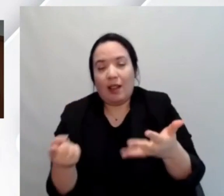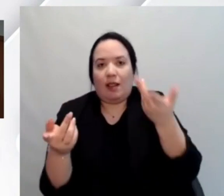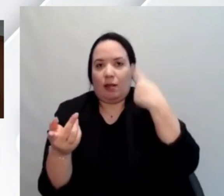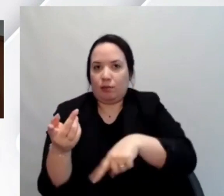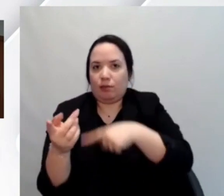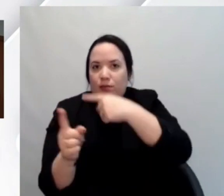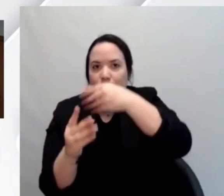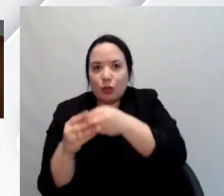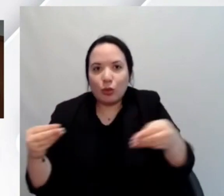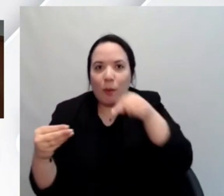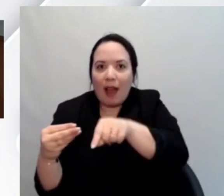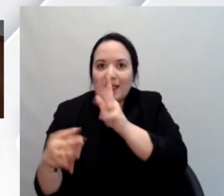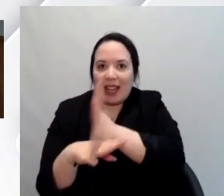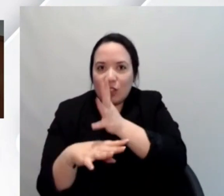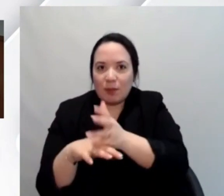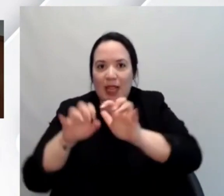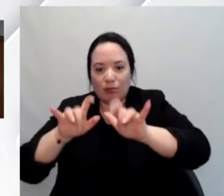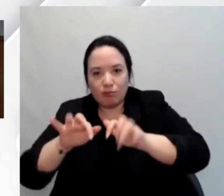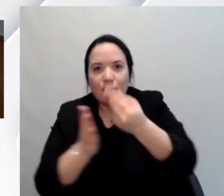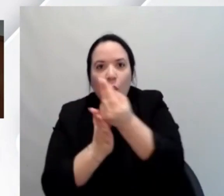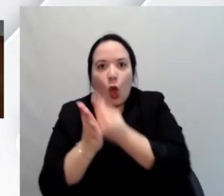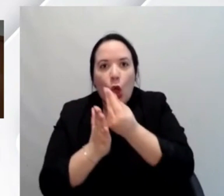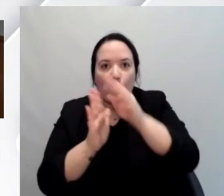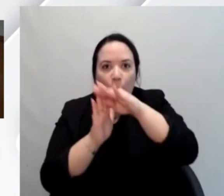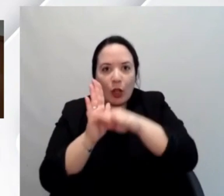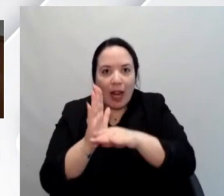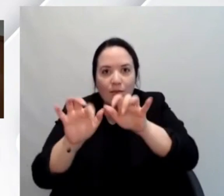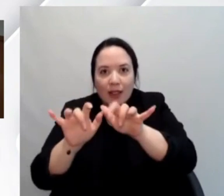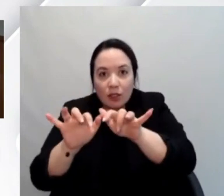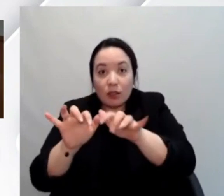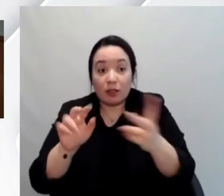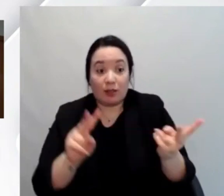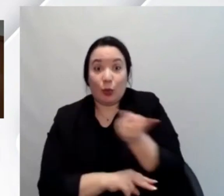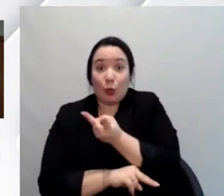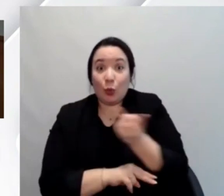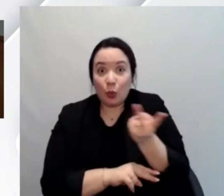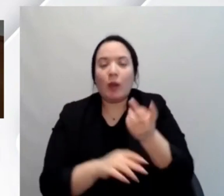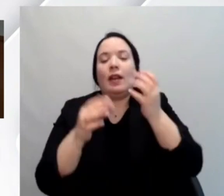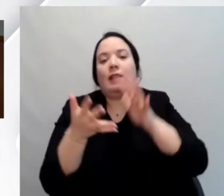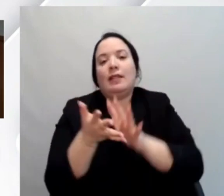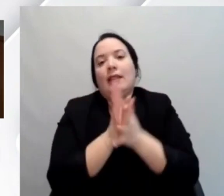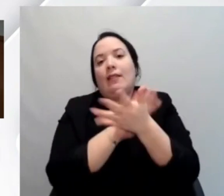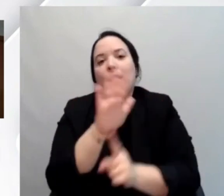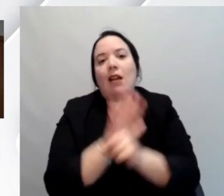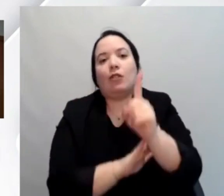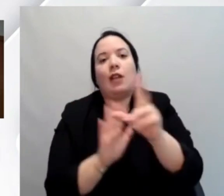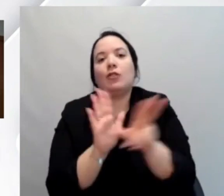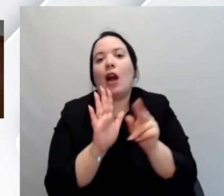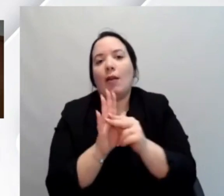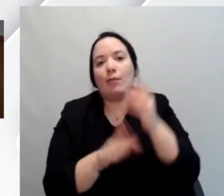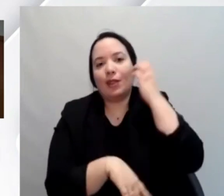strumenti per la programmazione accessibile, ad oggi le app mobile possono essere realizzate